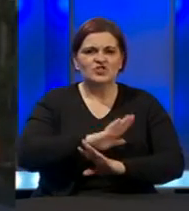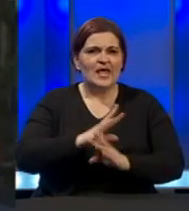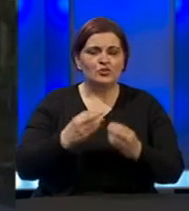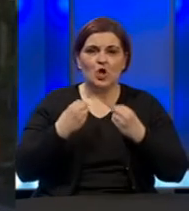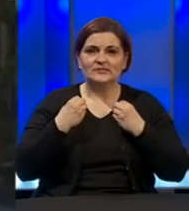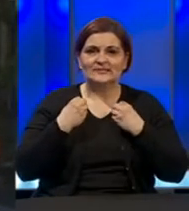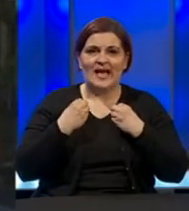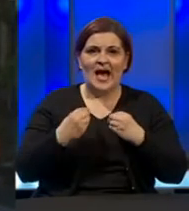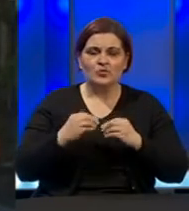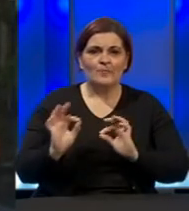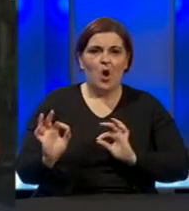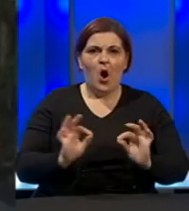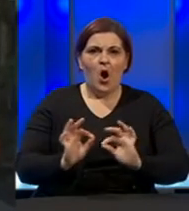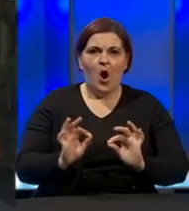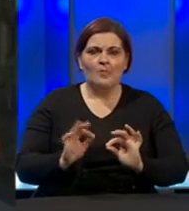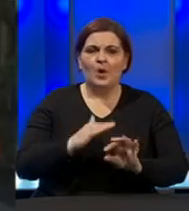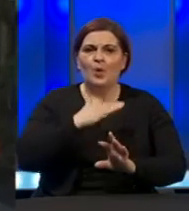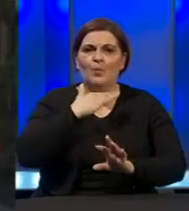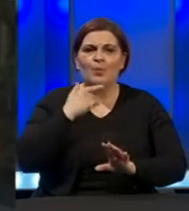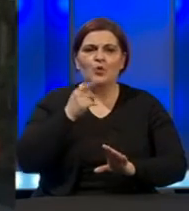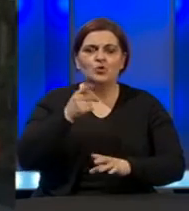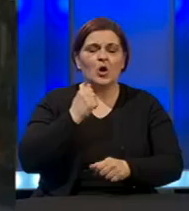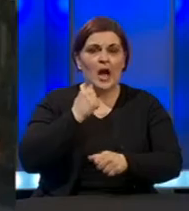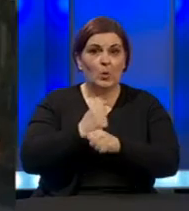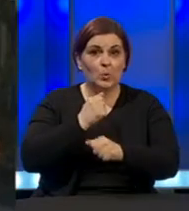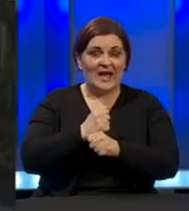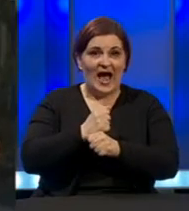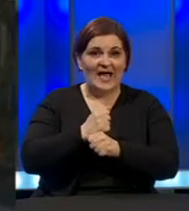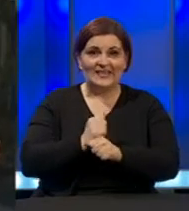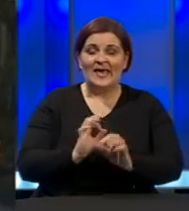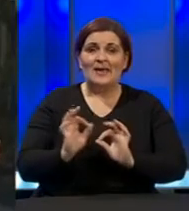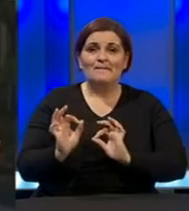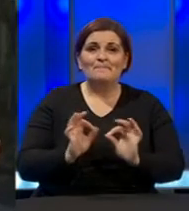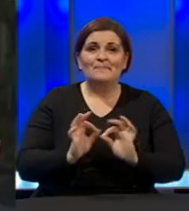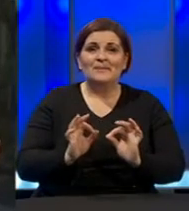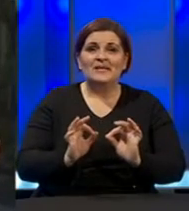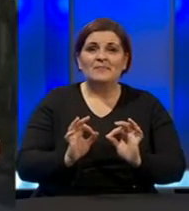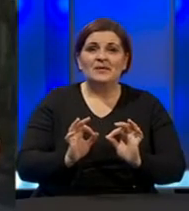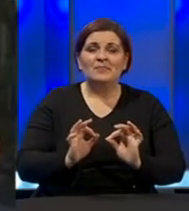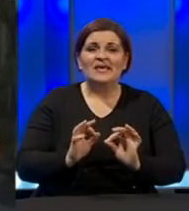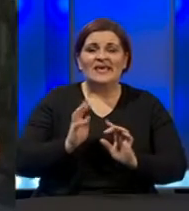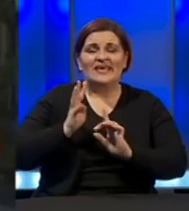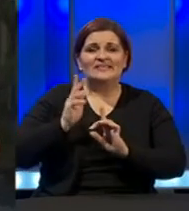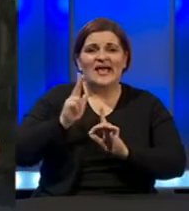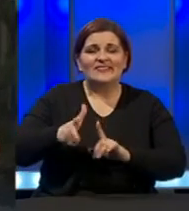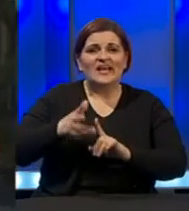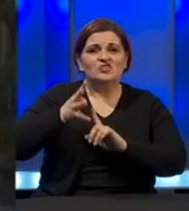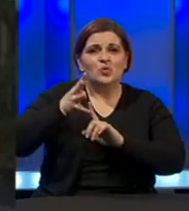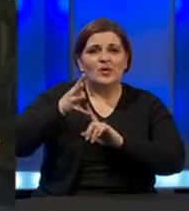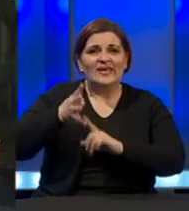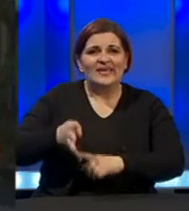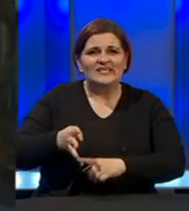opremljene, dosta su puno toga uradile, da pripremaju se čak i za treću i za četvrtu zadnju